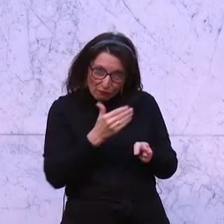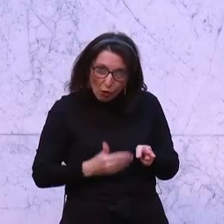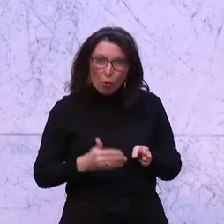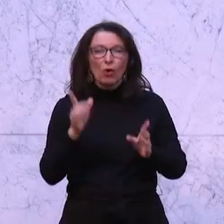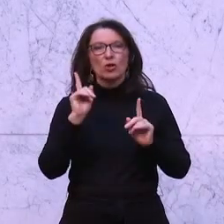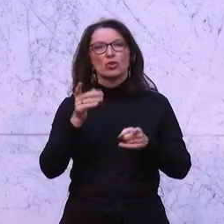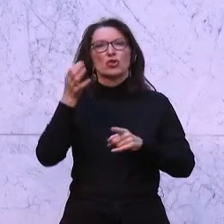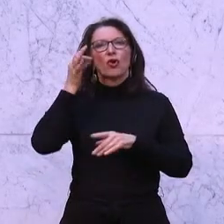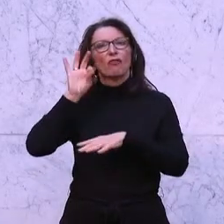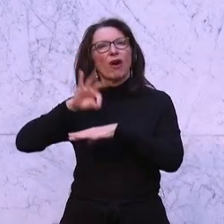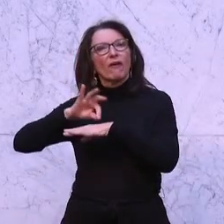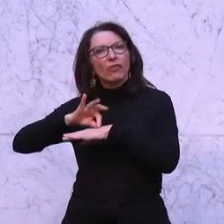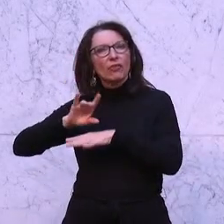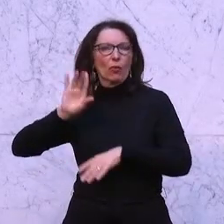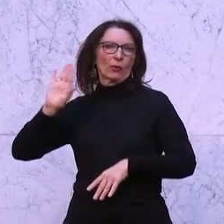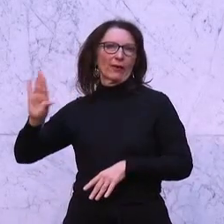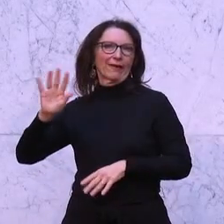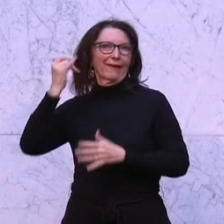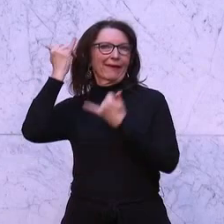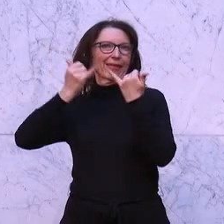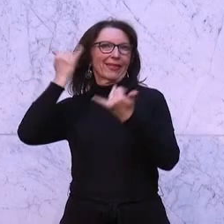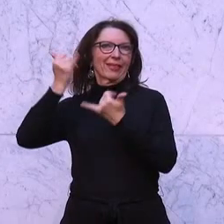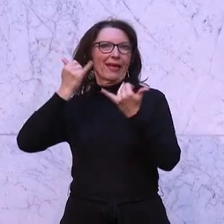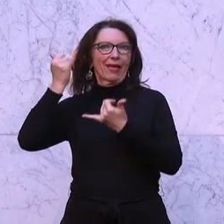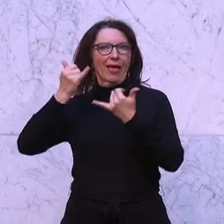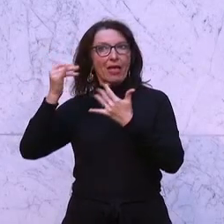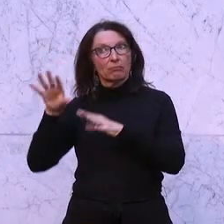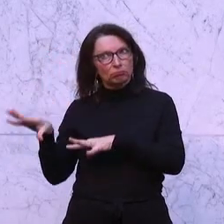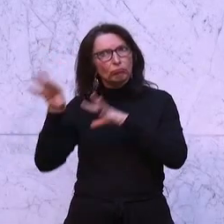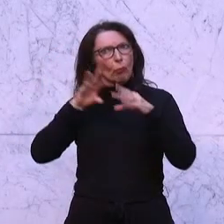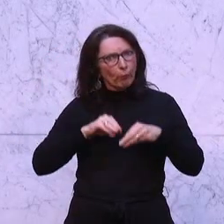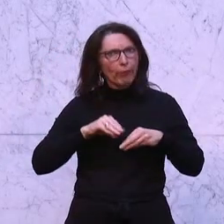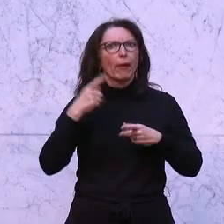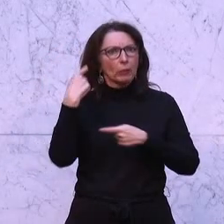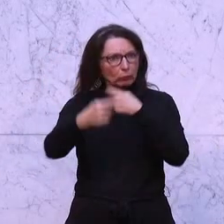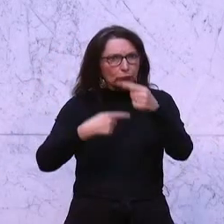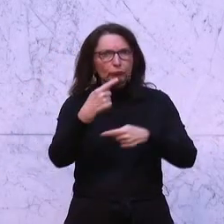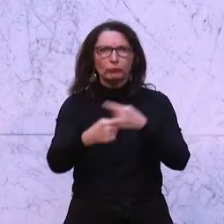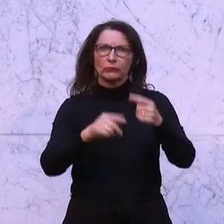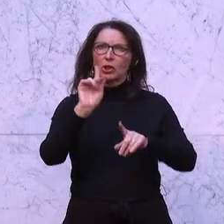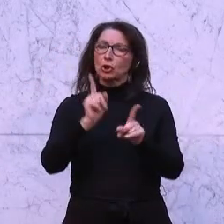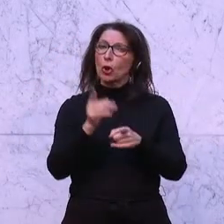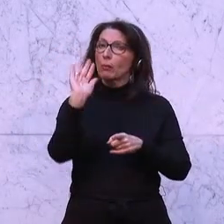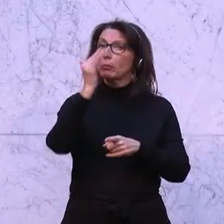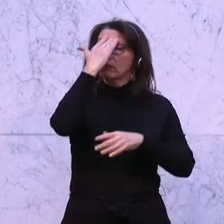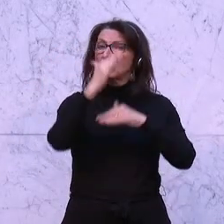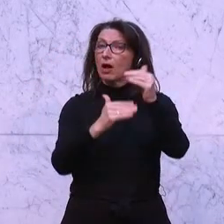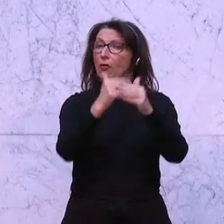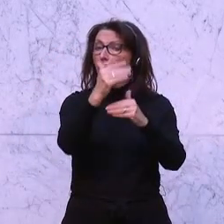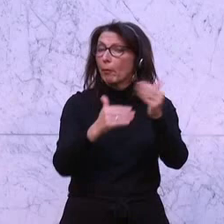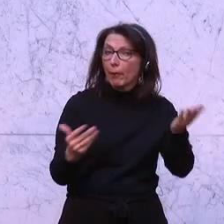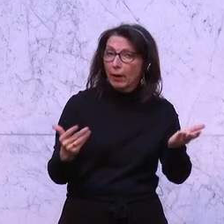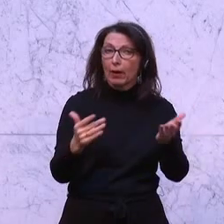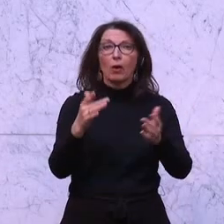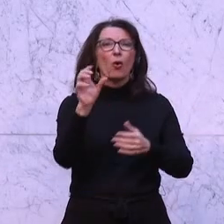Frau Dr. Obersteiner aufnehmen, versuchen umzusetzen. Bewusstseinsbildung betreiben und vielleicht auch das eine und das andere Mal die